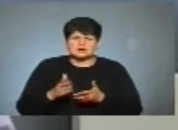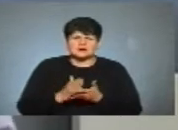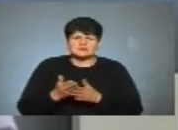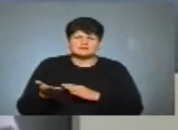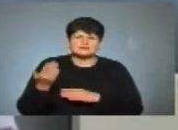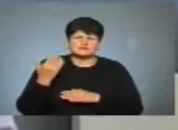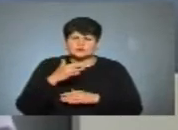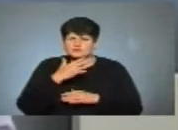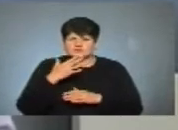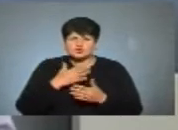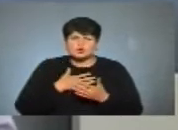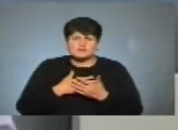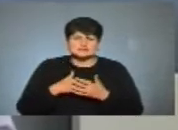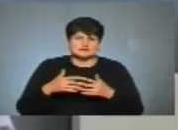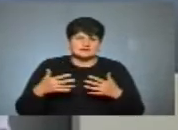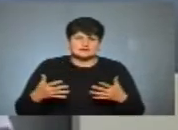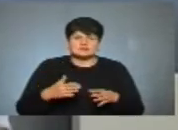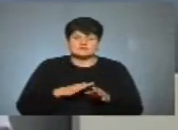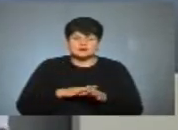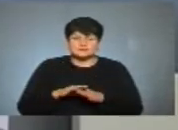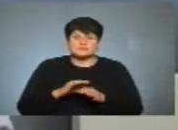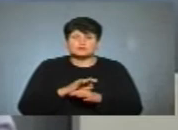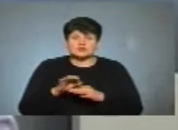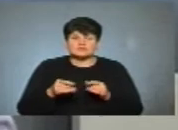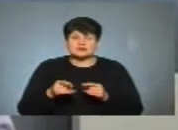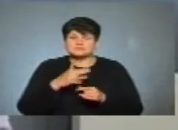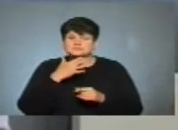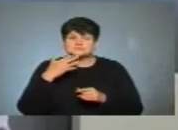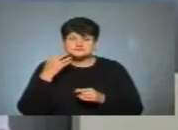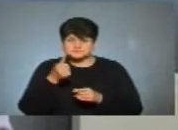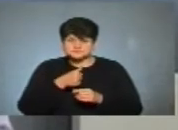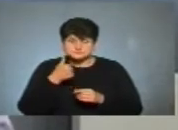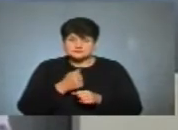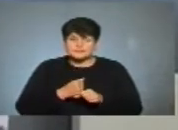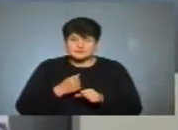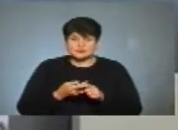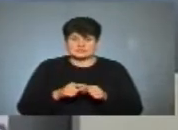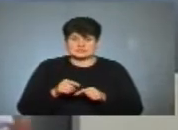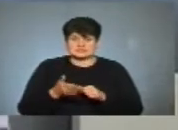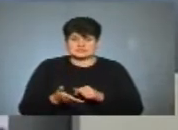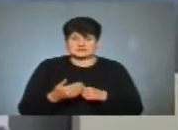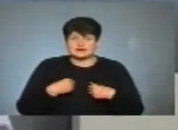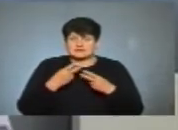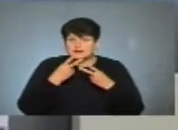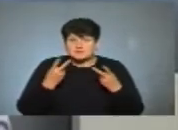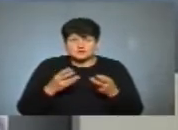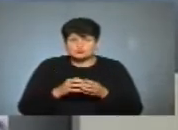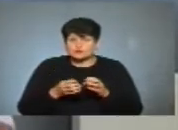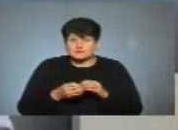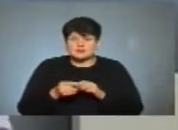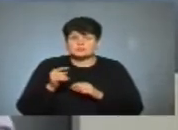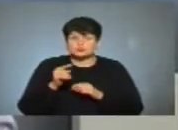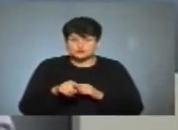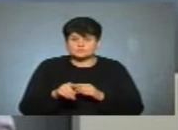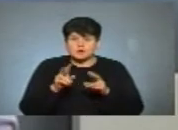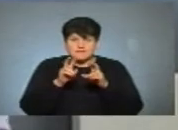багато громадських активностей, реалізованих проєктів. Вона десятки років працює над цим, тому я не бачу ніякої проблеми для того, щоб